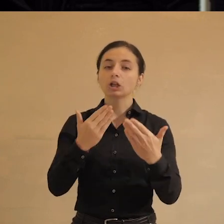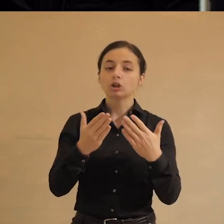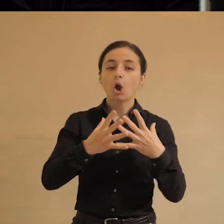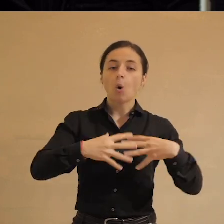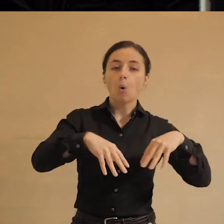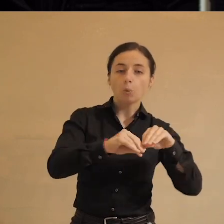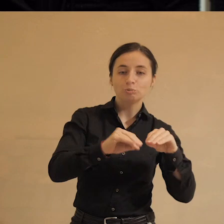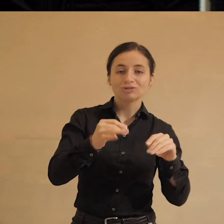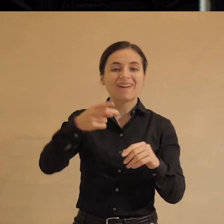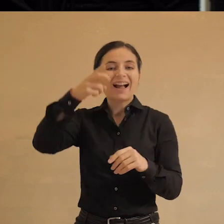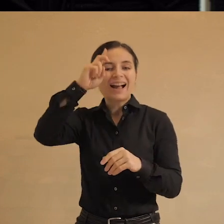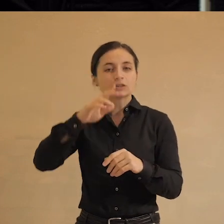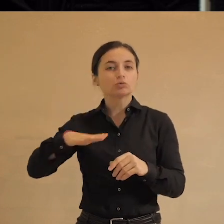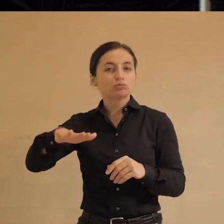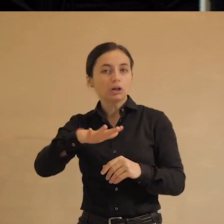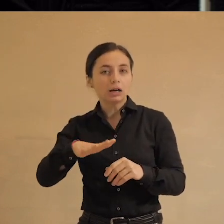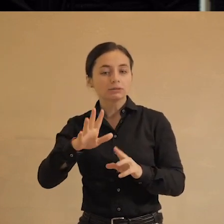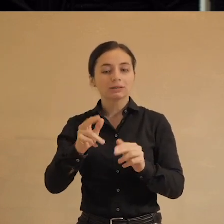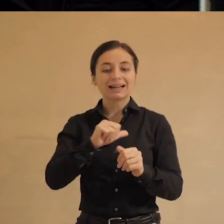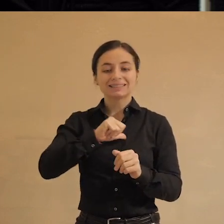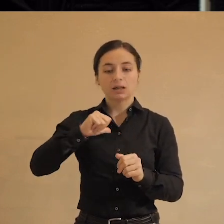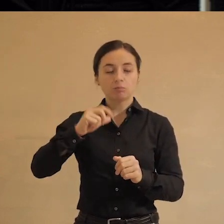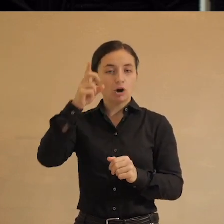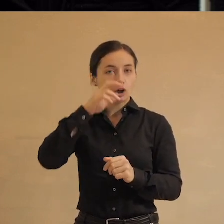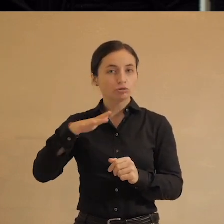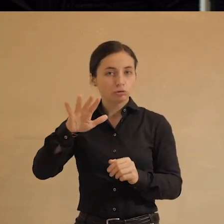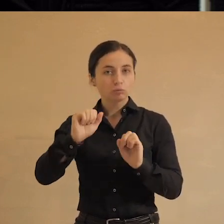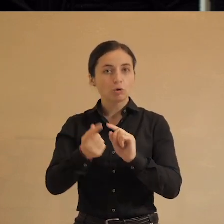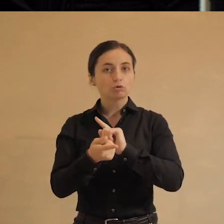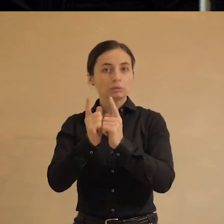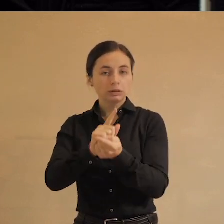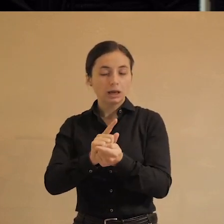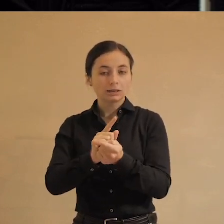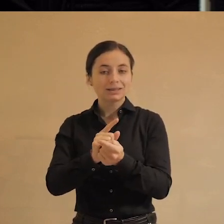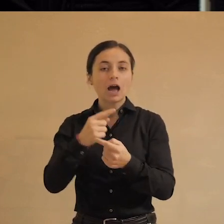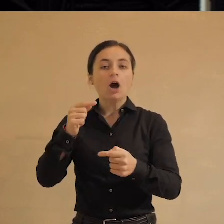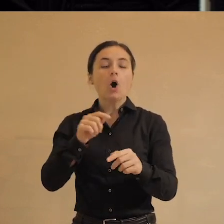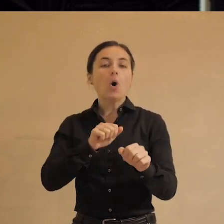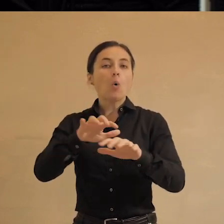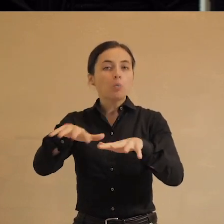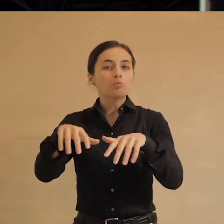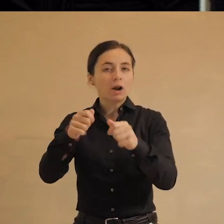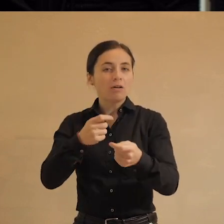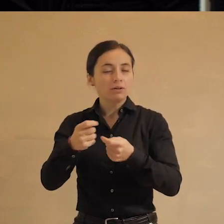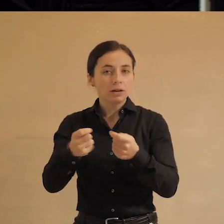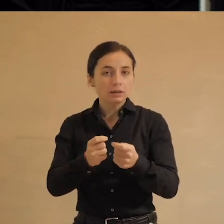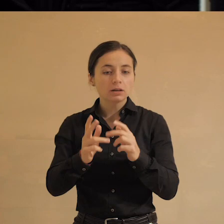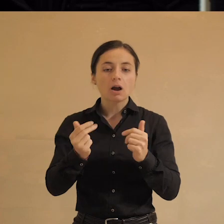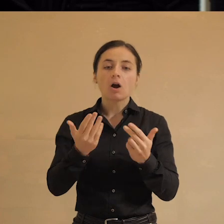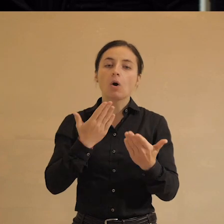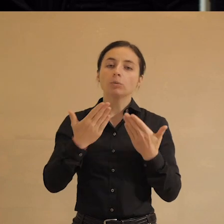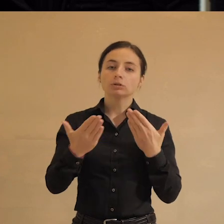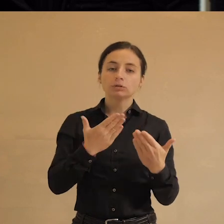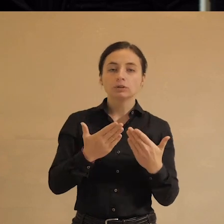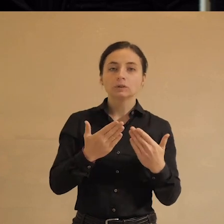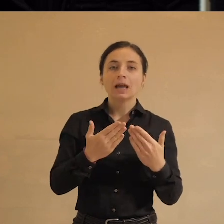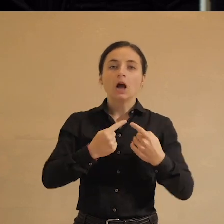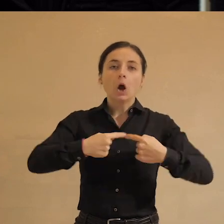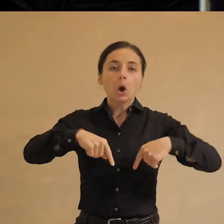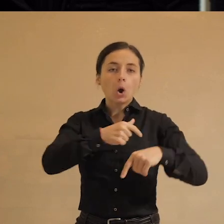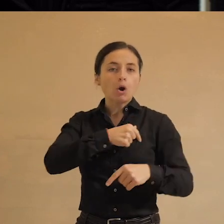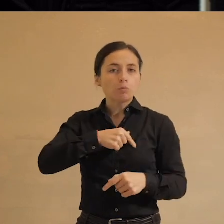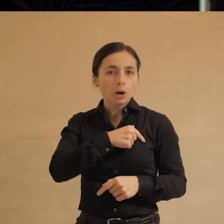и государств, как может меняться само государство и его аппарат управления, в каком взаимодействии находятся корпорации и